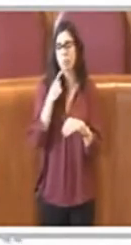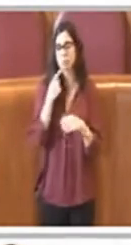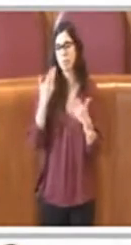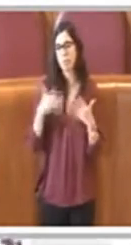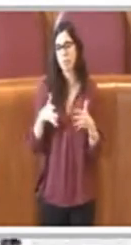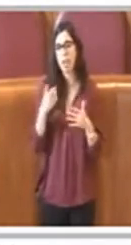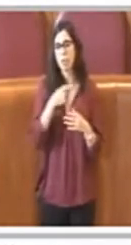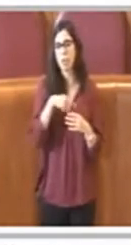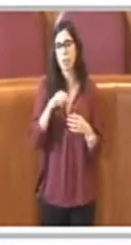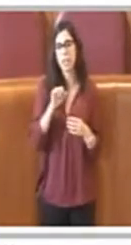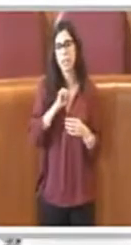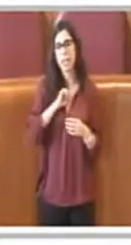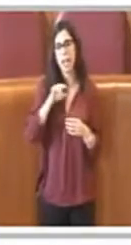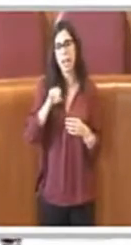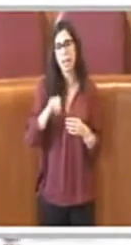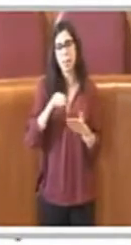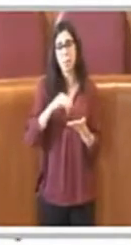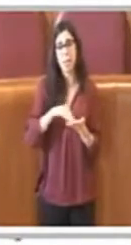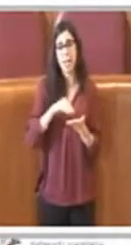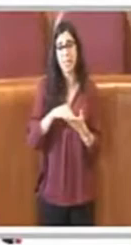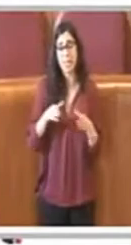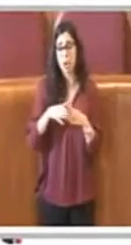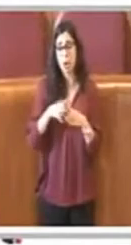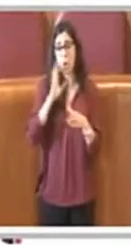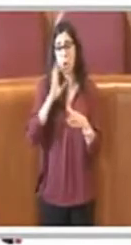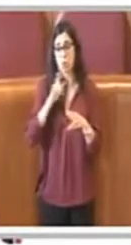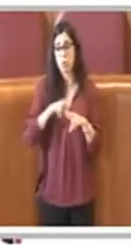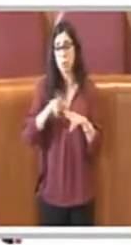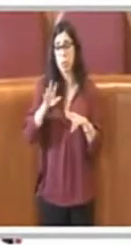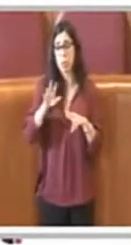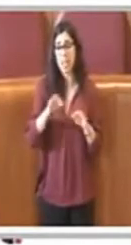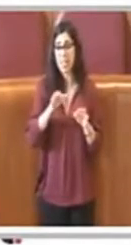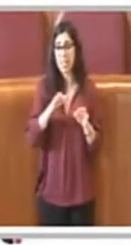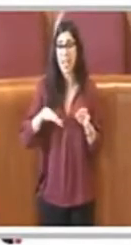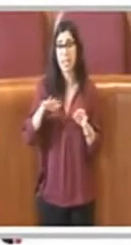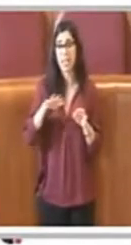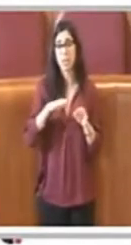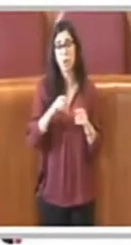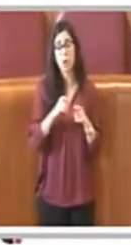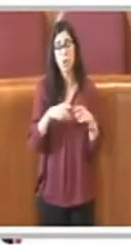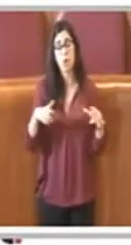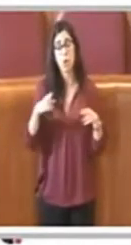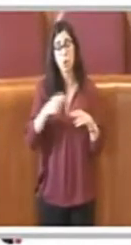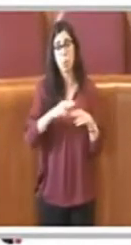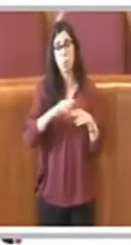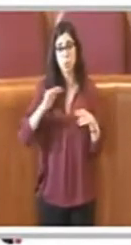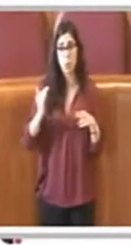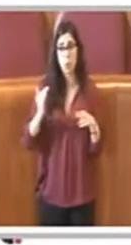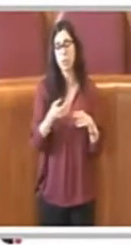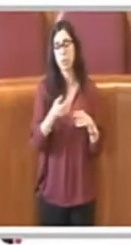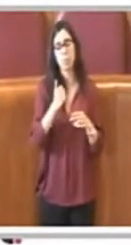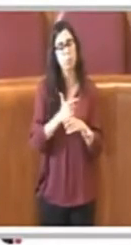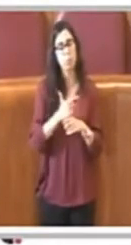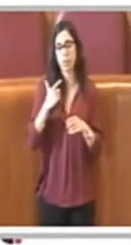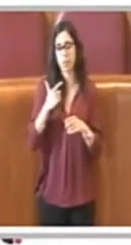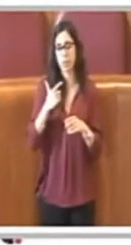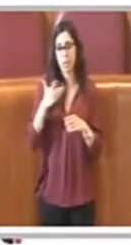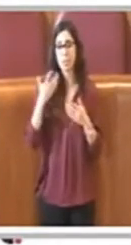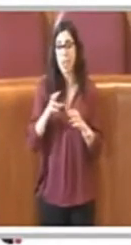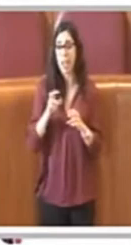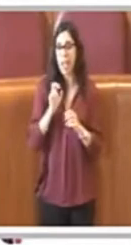fondamentale la presenza di consulte municipali in tutti i territori, per questo come già anticipato nella scorsa seduta io